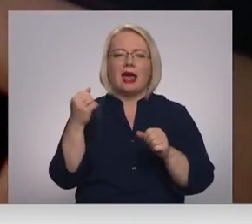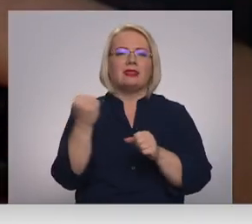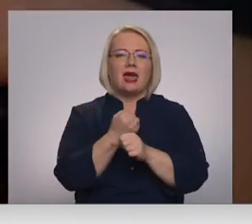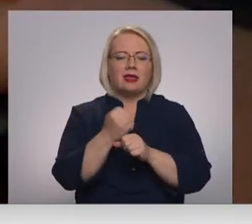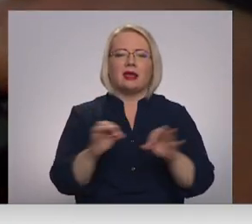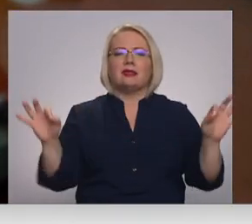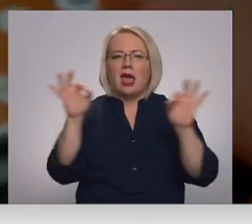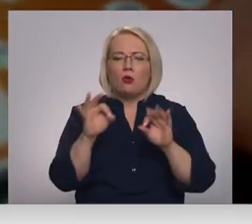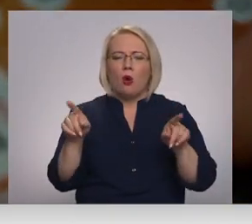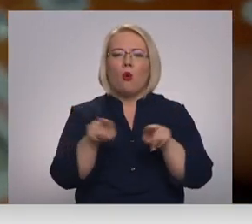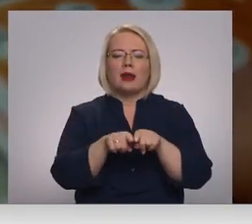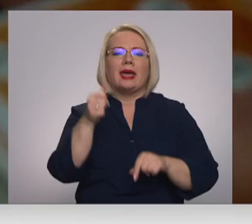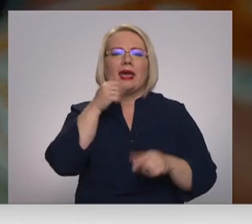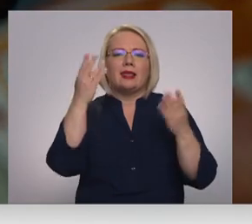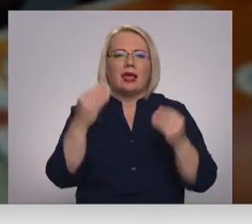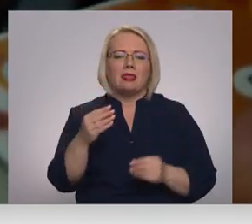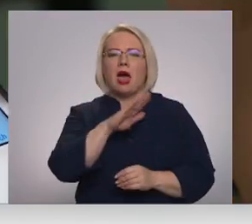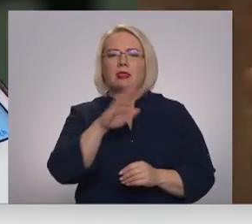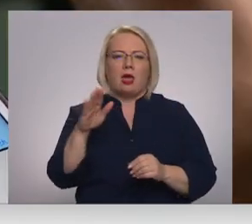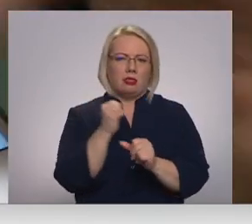nedarītu arī ikdienas dzīvē. Anda Boša, Latvijas televīzija.